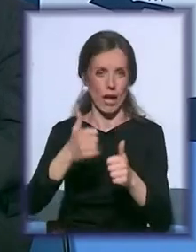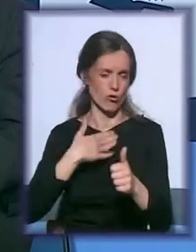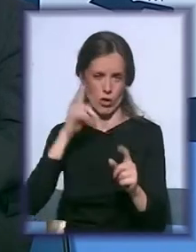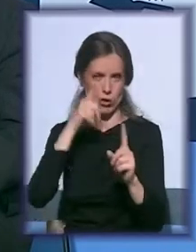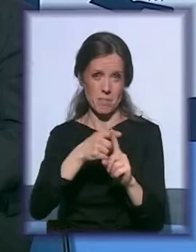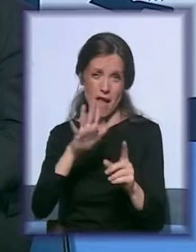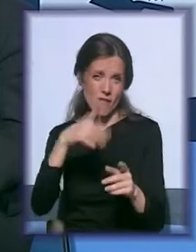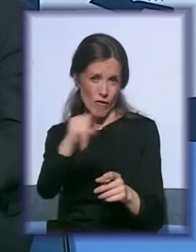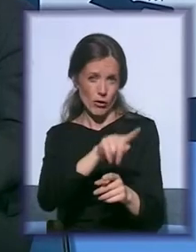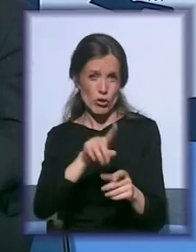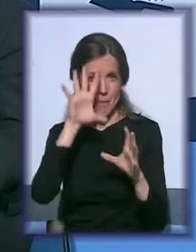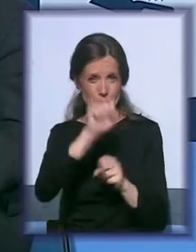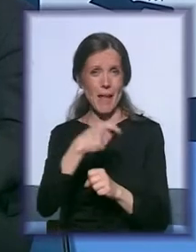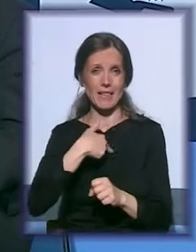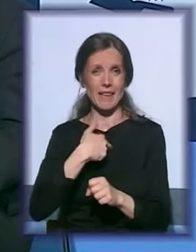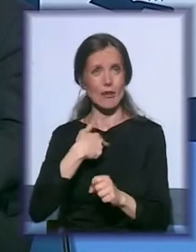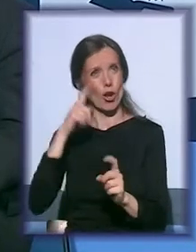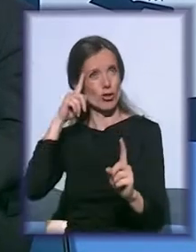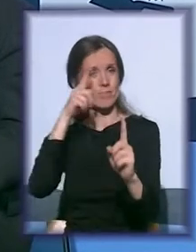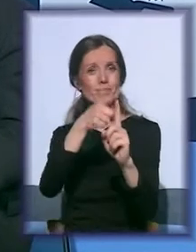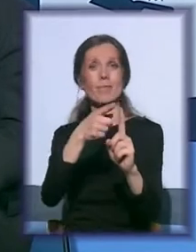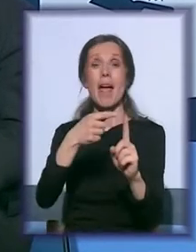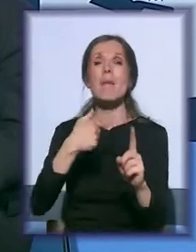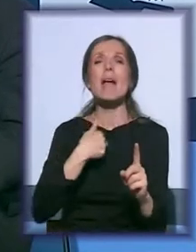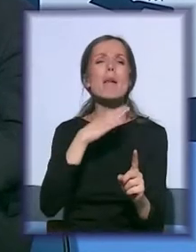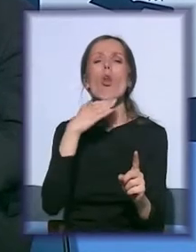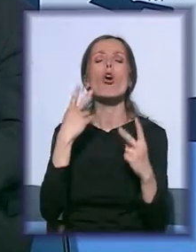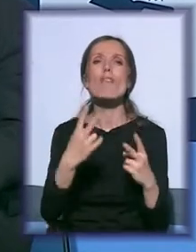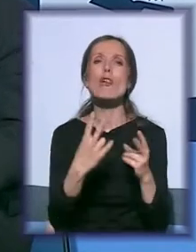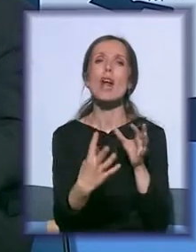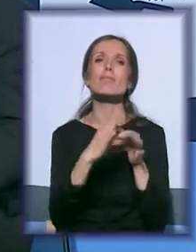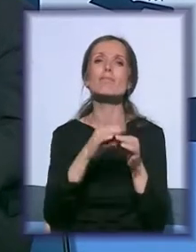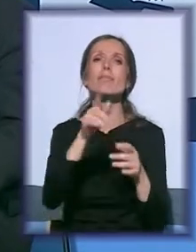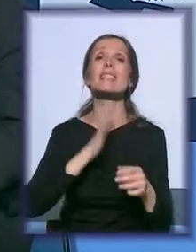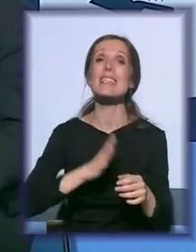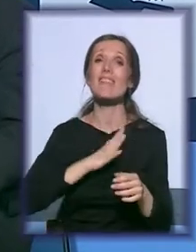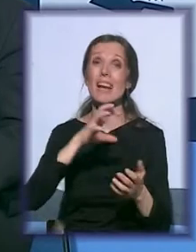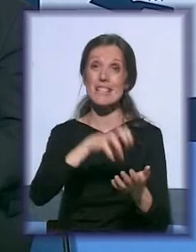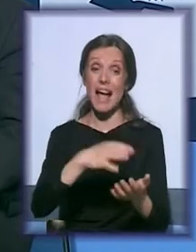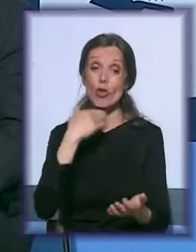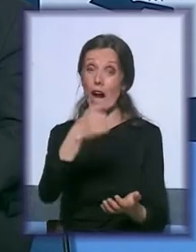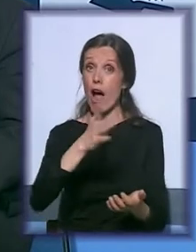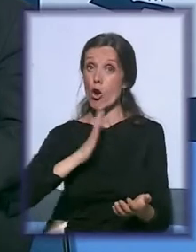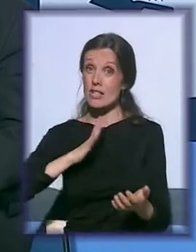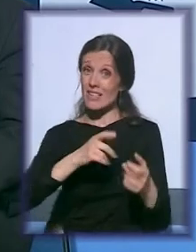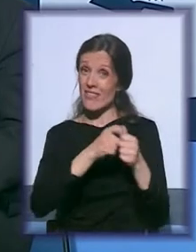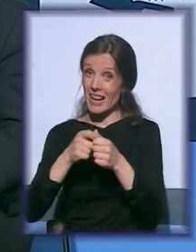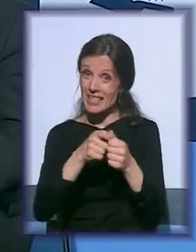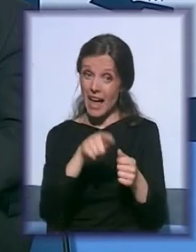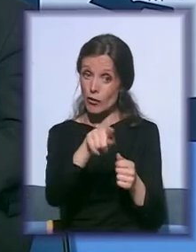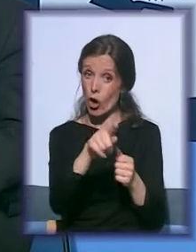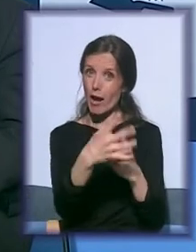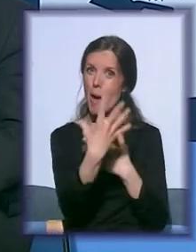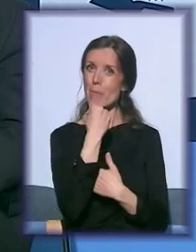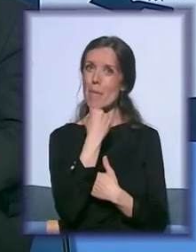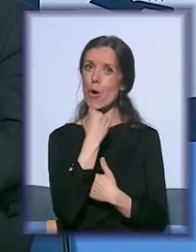težimo ka tome, odnosno mnogo mi znači odziv civilnog sektora. Ako civilni sektor prepoznaje tu našu težnju da